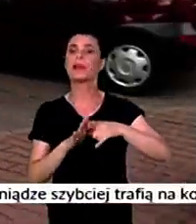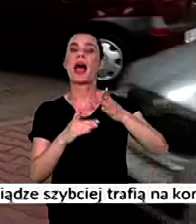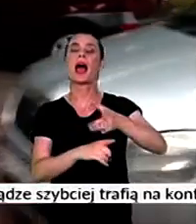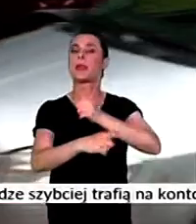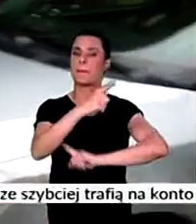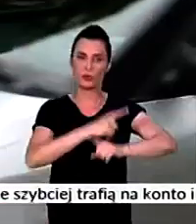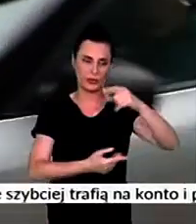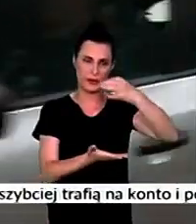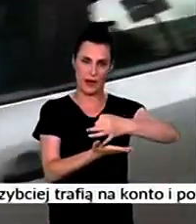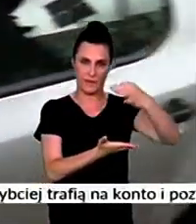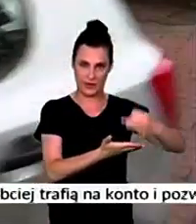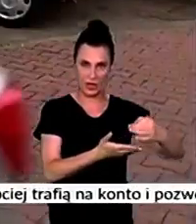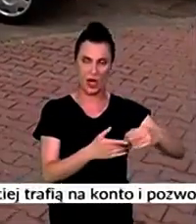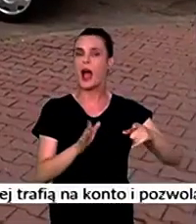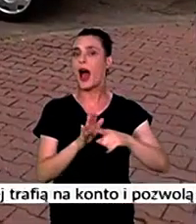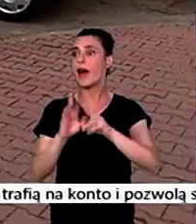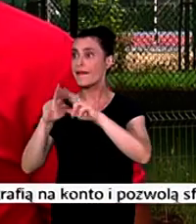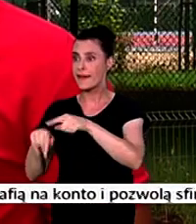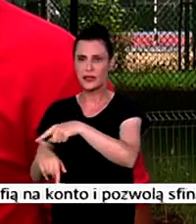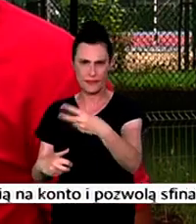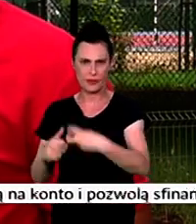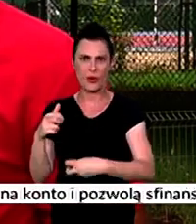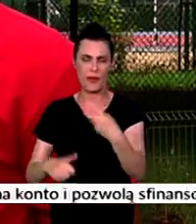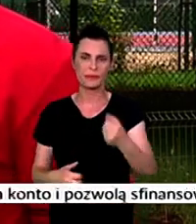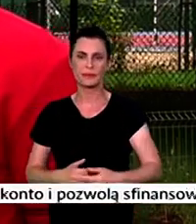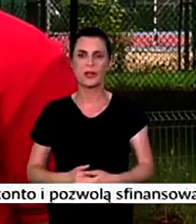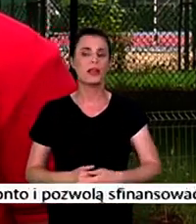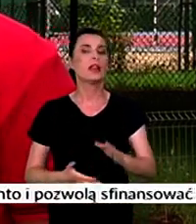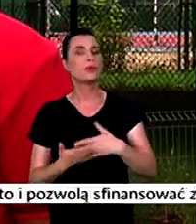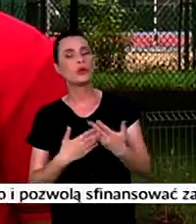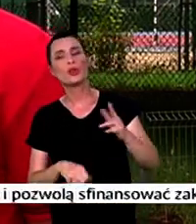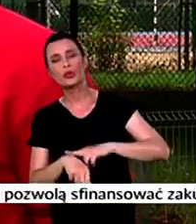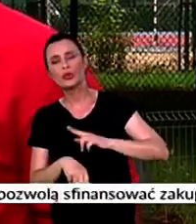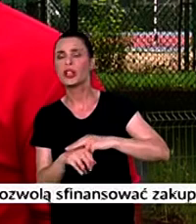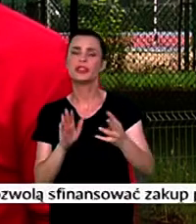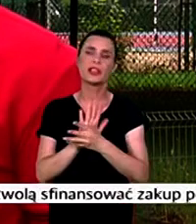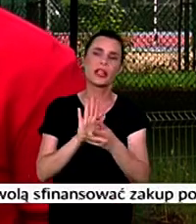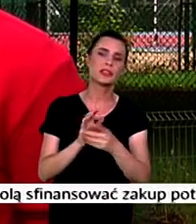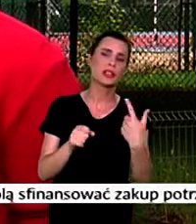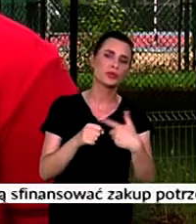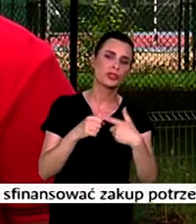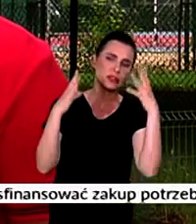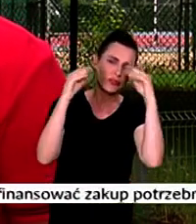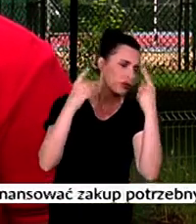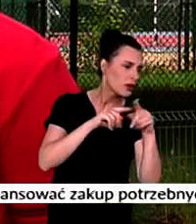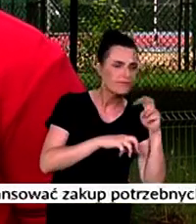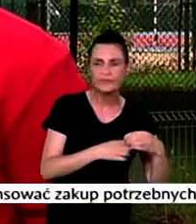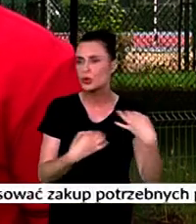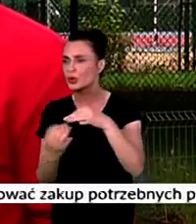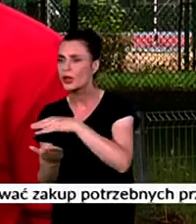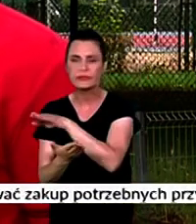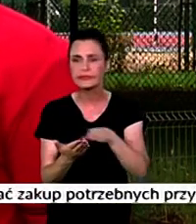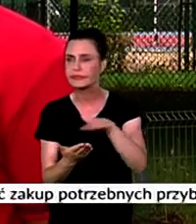dla niepełnosprawnych. Reszta ma problem. Jak wracam, nie wiem, 19-20, no to muszę szukać tego miejsca postawowego, żeby zaparkować.